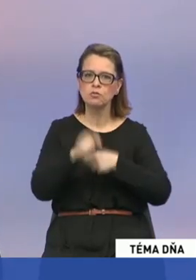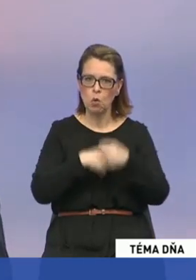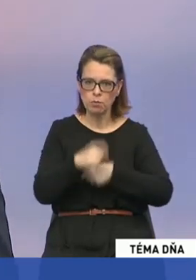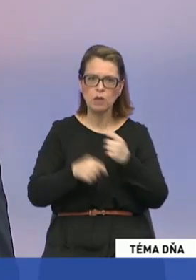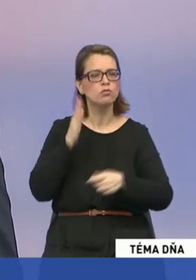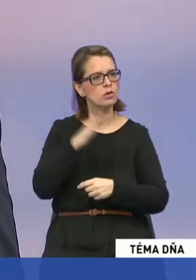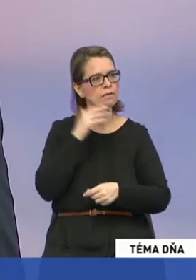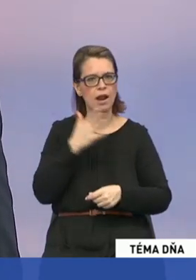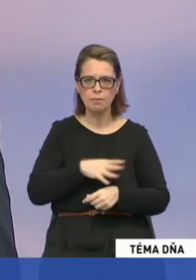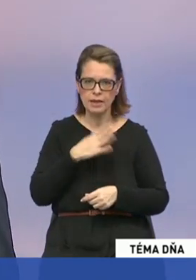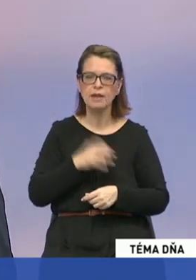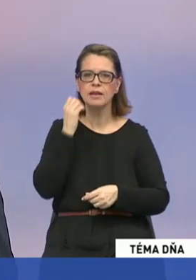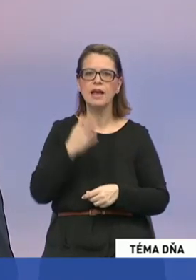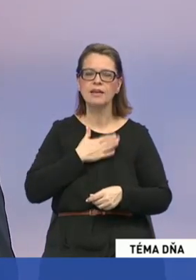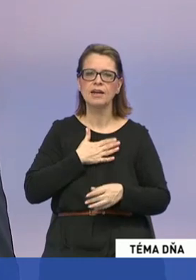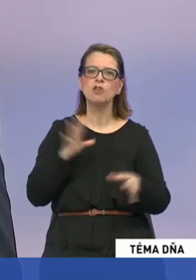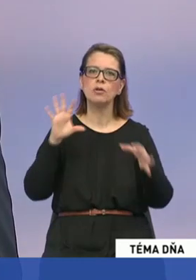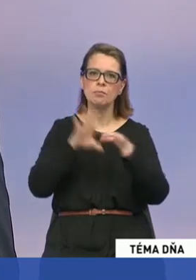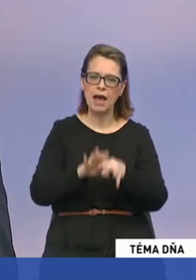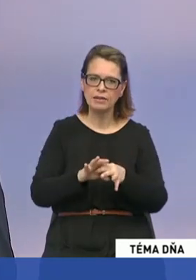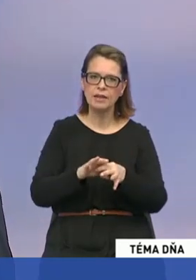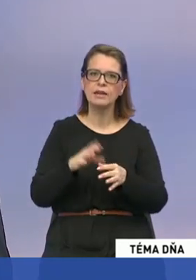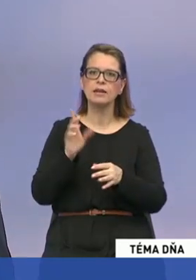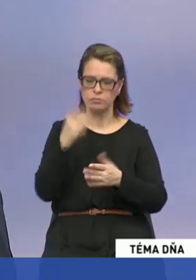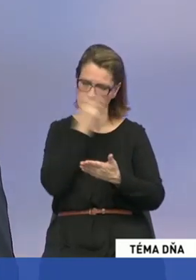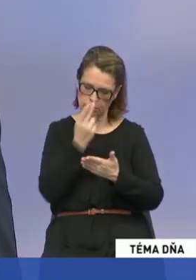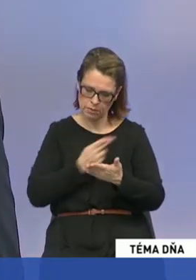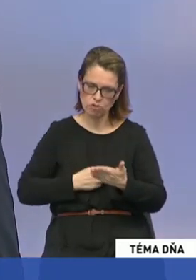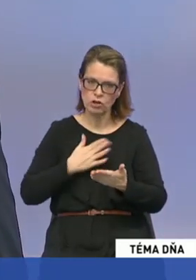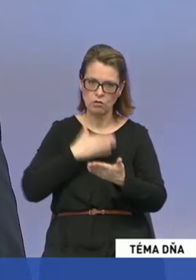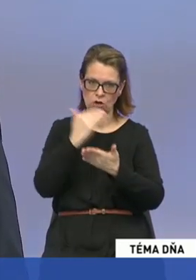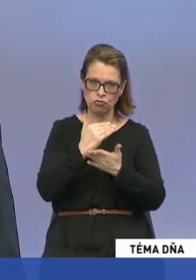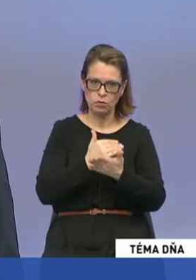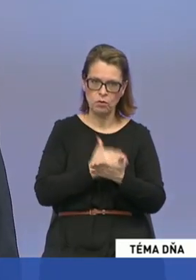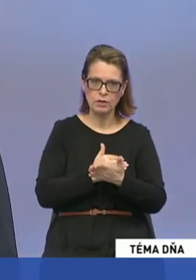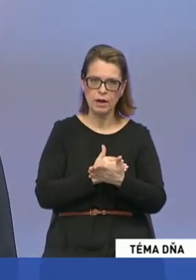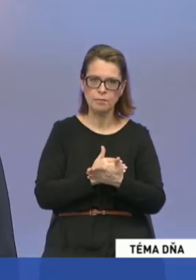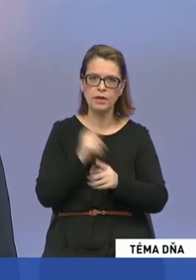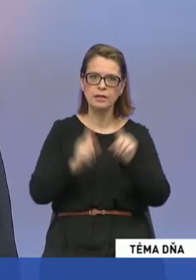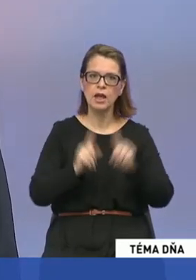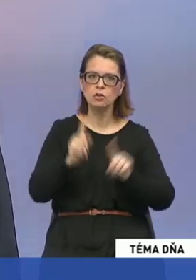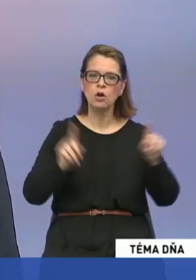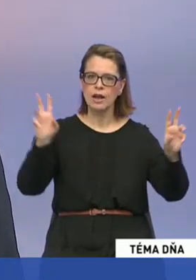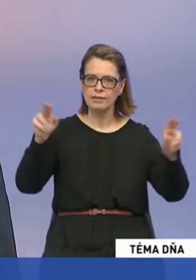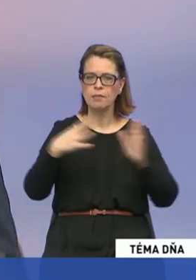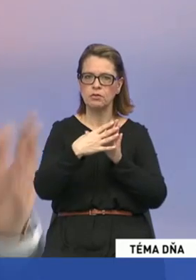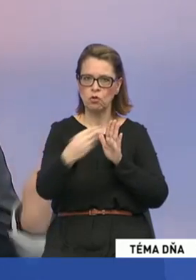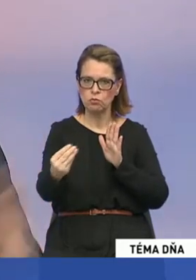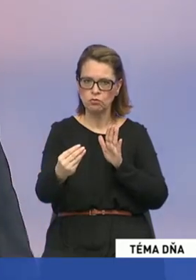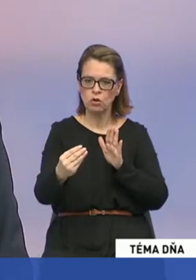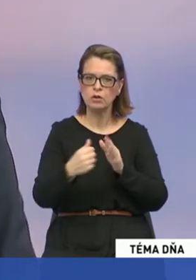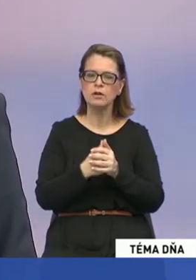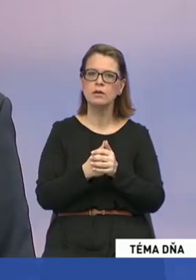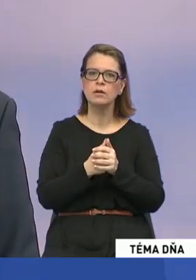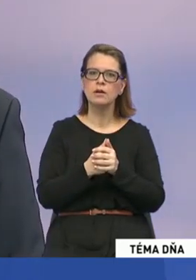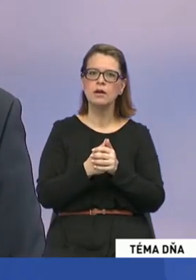tak budeme veľmi radi, keď sa aj naši partneri začítajú do nášho programu. Niektorými tými témami sa inšpirujú, ale teraz možno